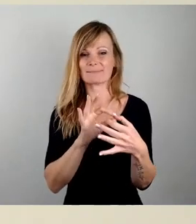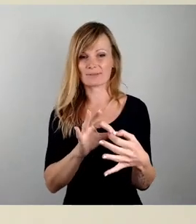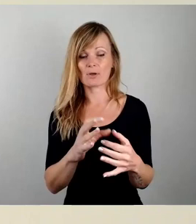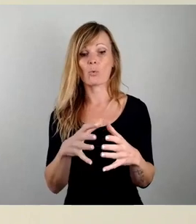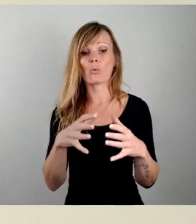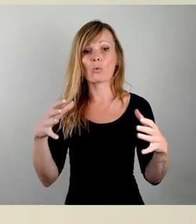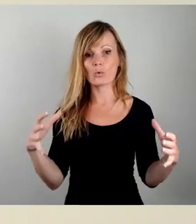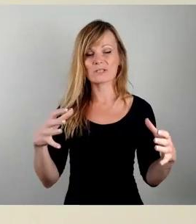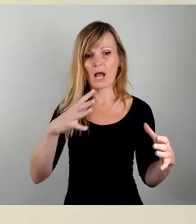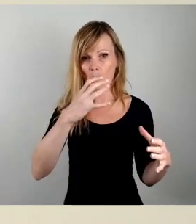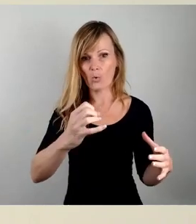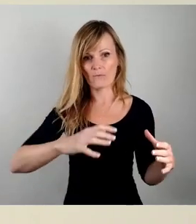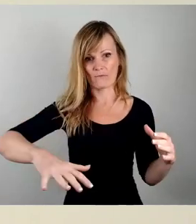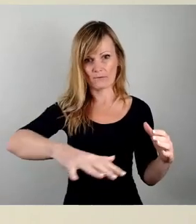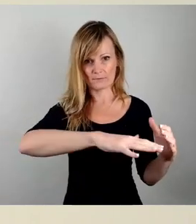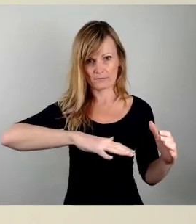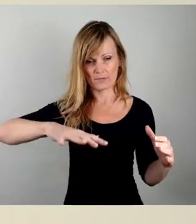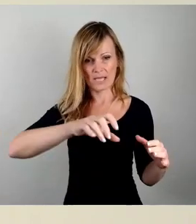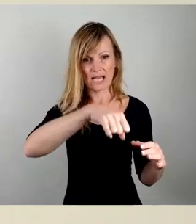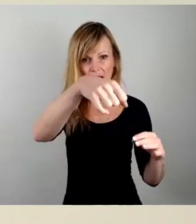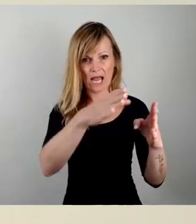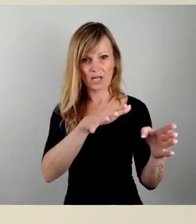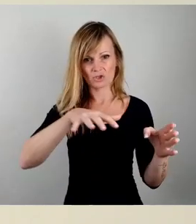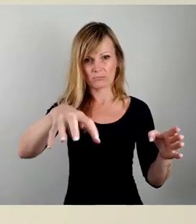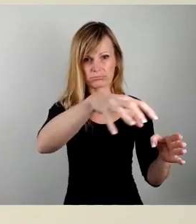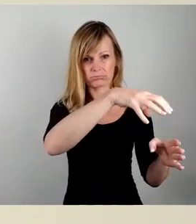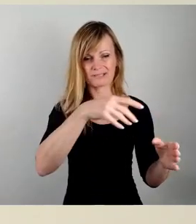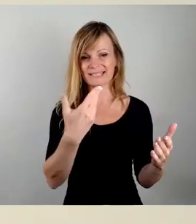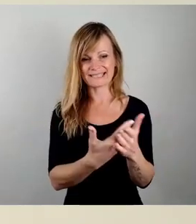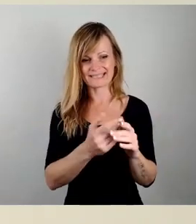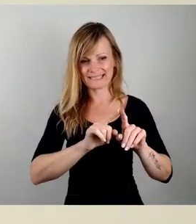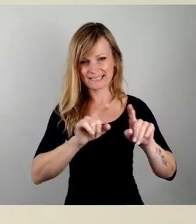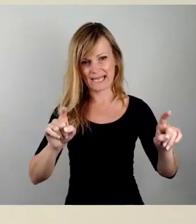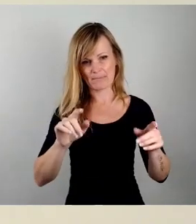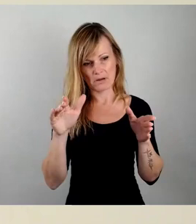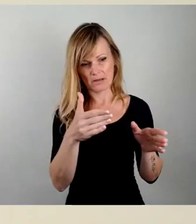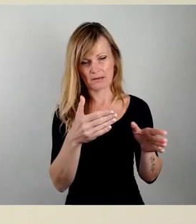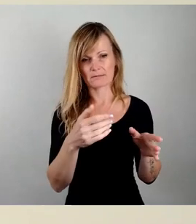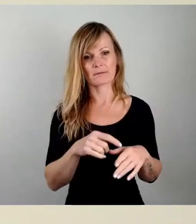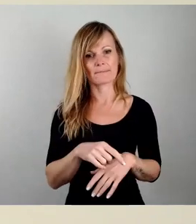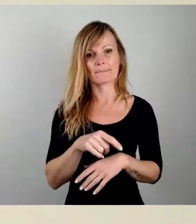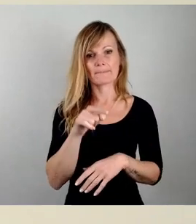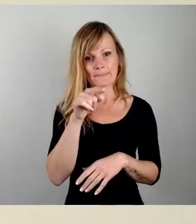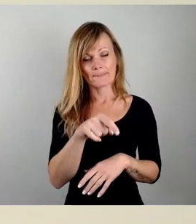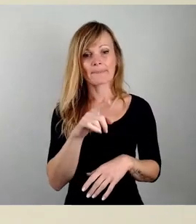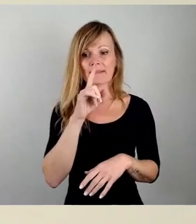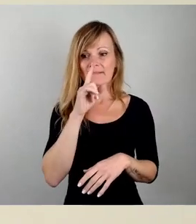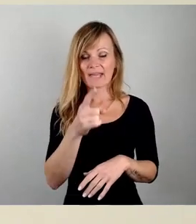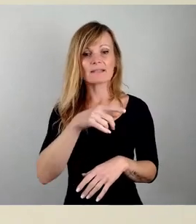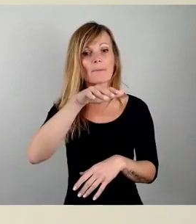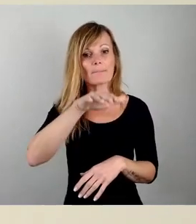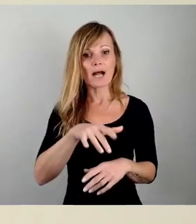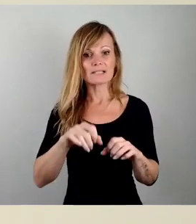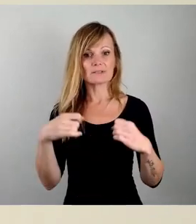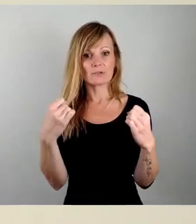sind hier an der Stelle gar nicht gegenständlich, insbesondere dann nicht, wenn hier eine Verschlechterung der Parksituation